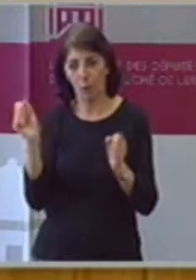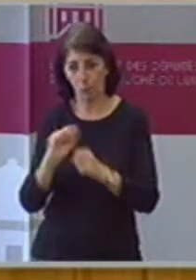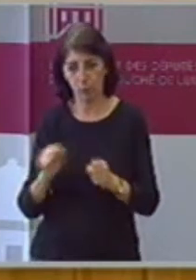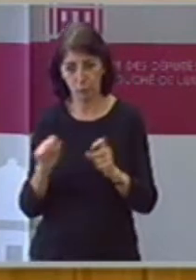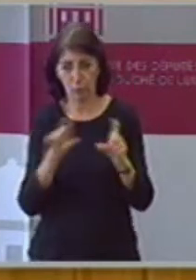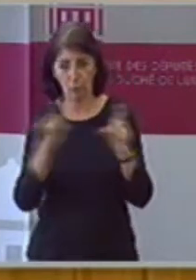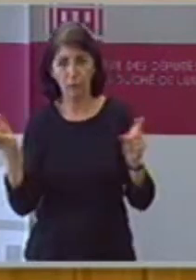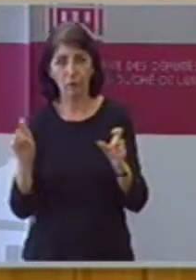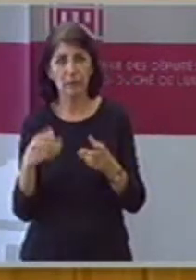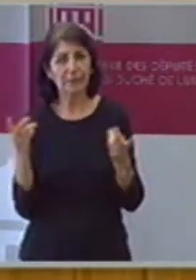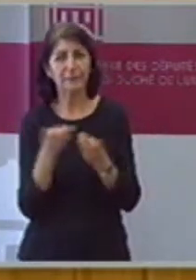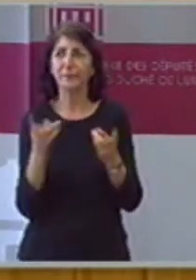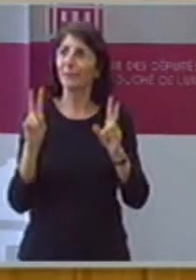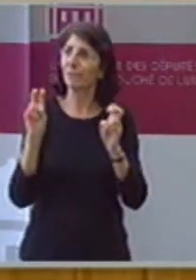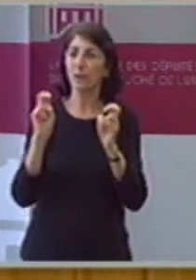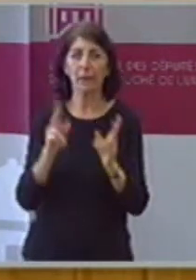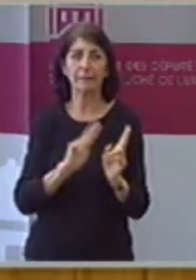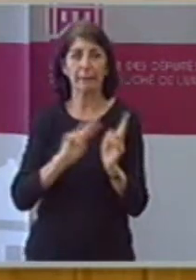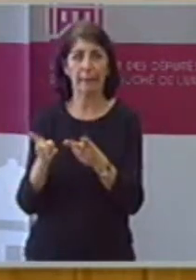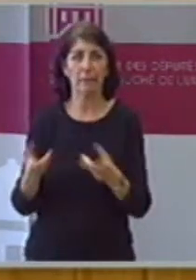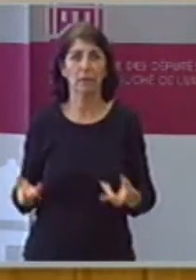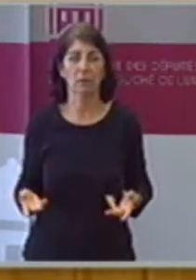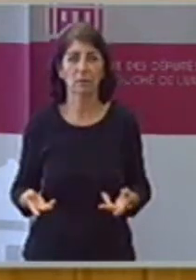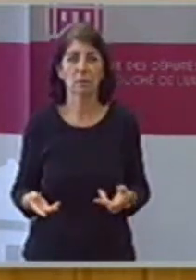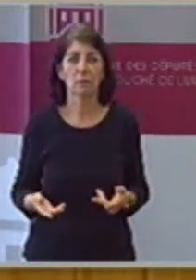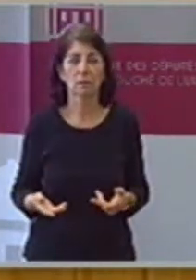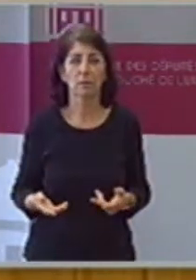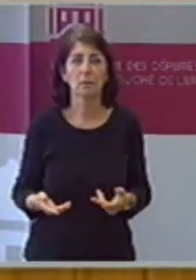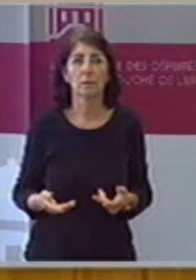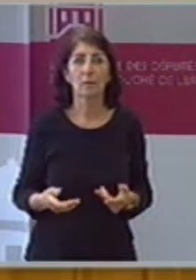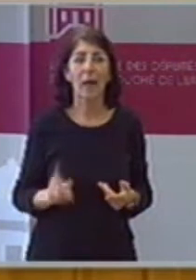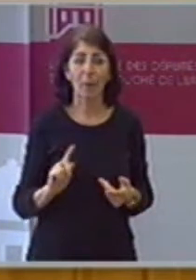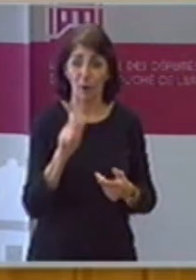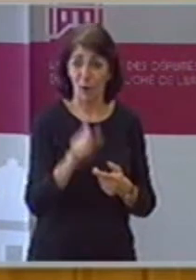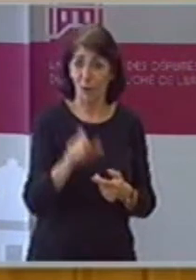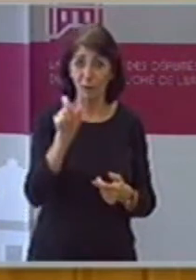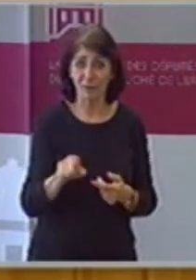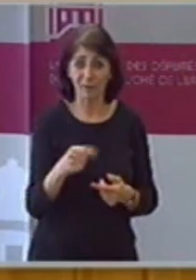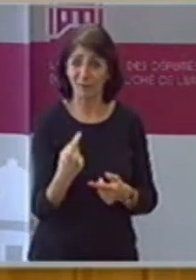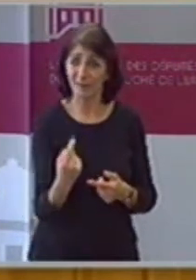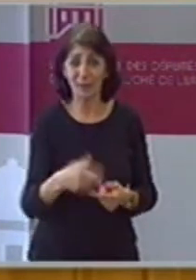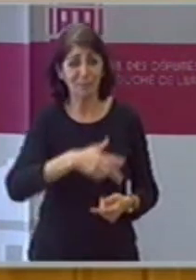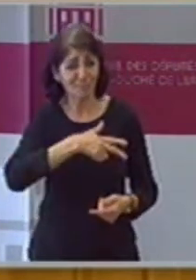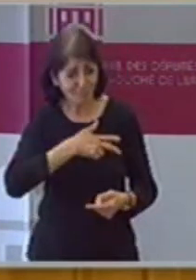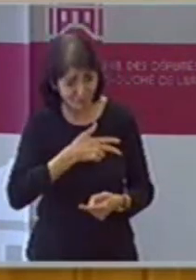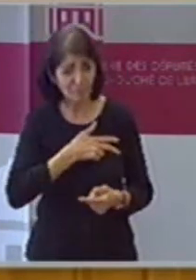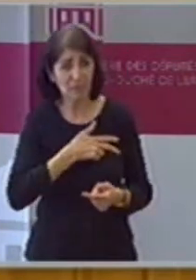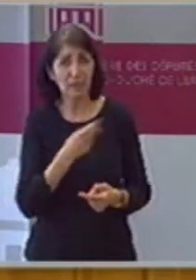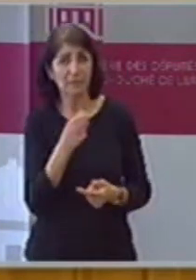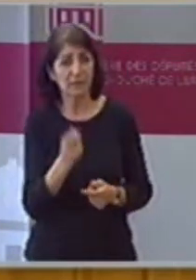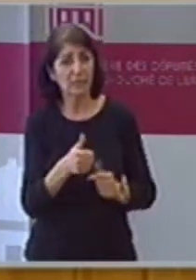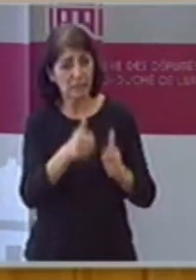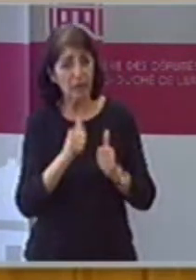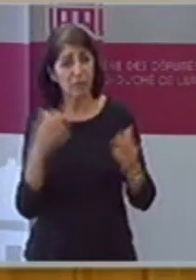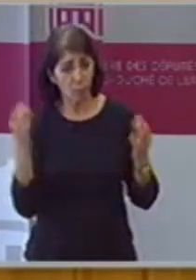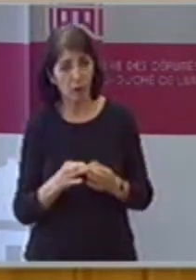die klingen einen Länge zählen frei, die in das Armutsrisiko fällt. Die fällen drinnen, weil sie kleine Revenue hat.